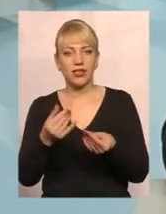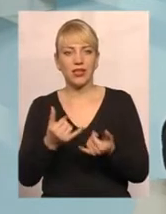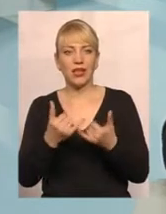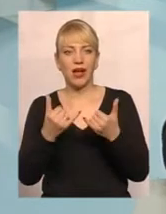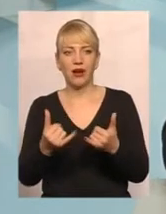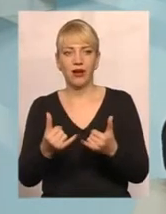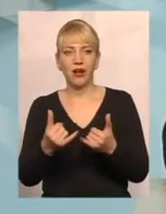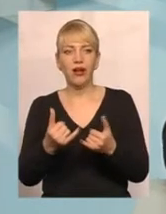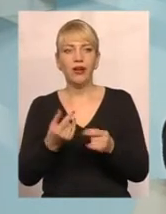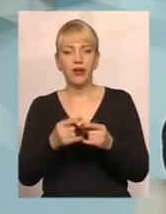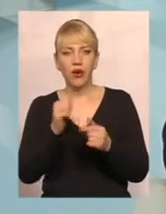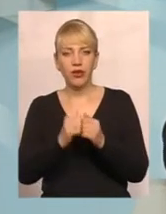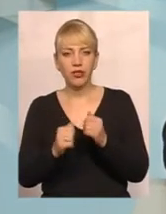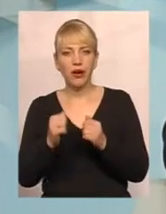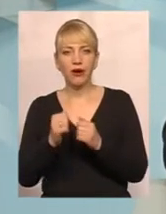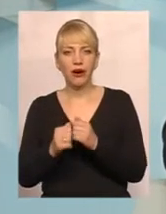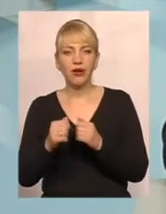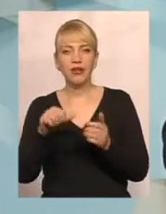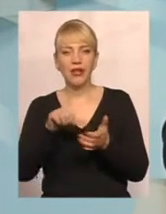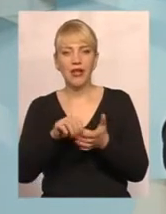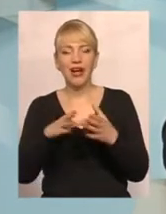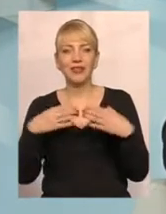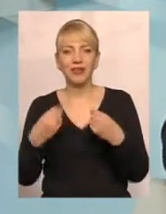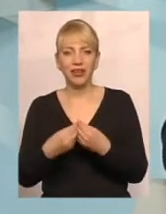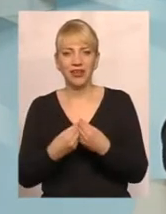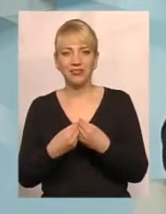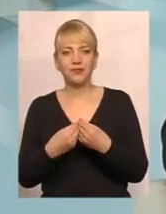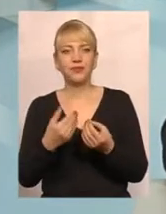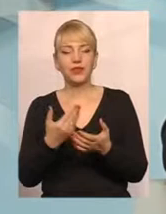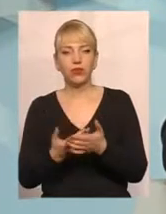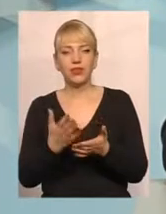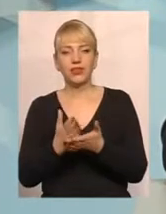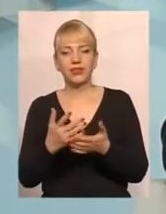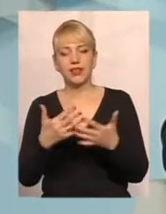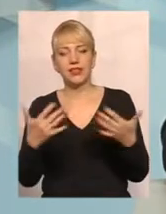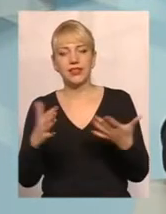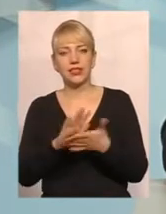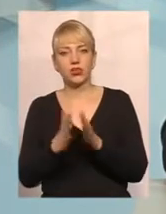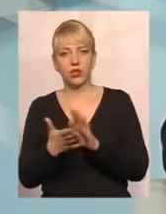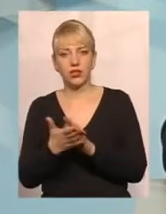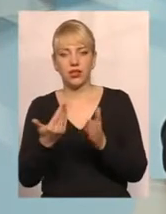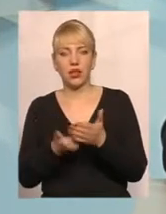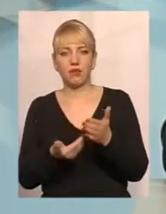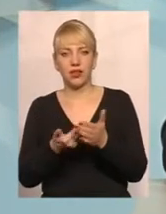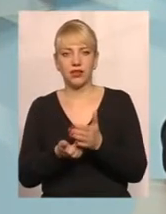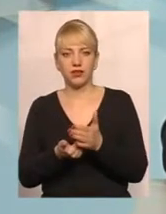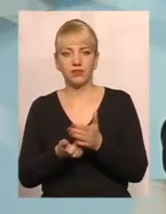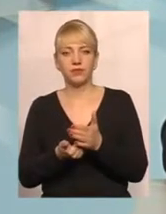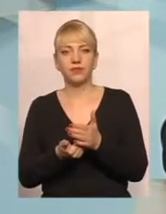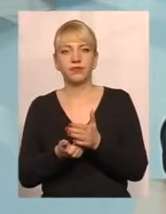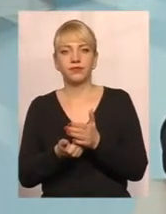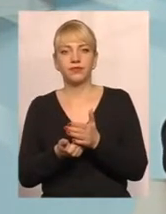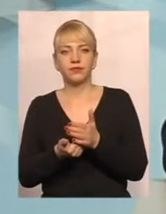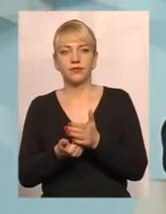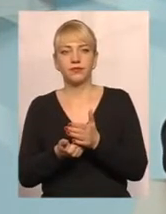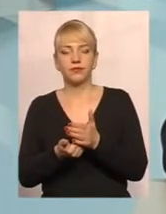кожного члена сім'ї. Тому є різні ситуації, зокрема, ну, такий приклад приведемо, якщо